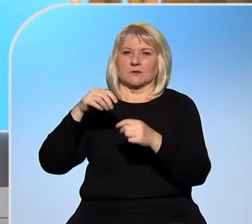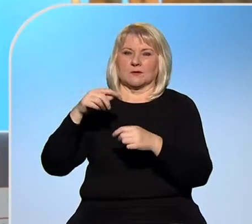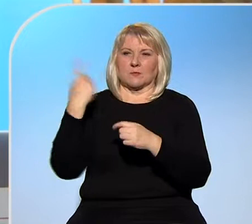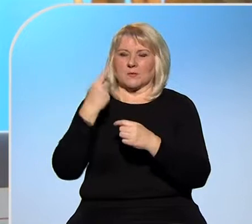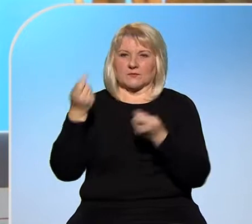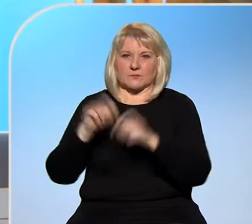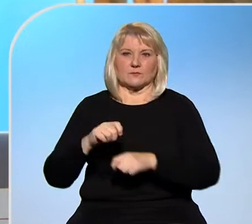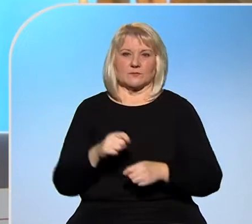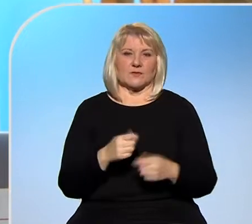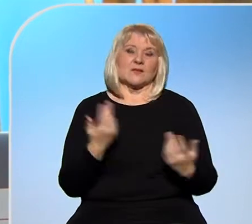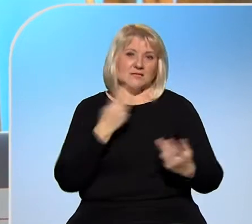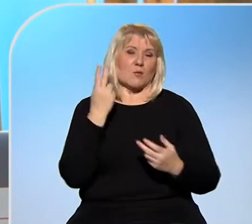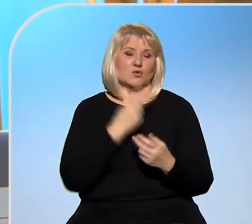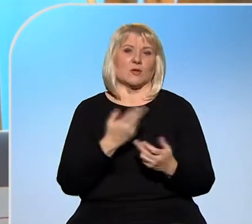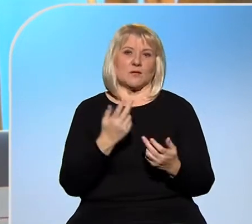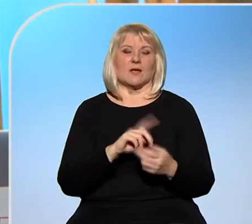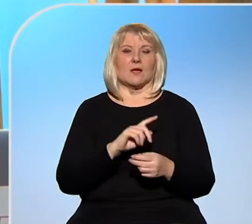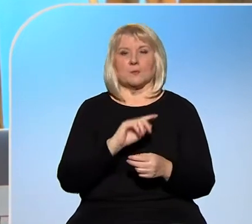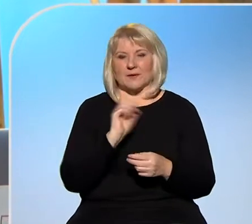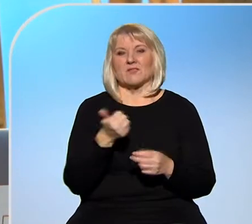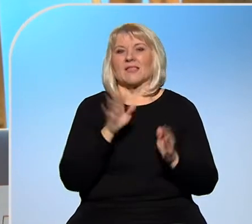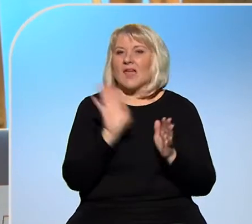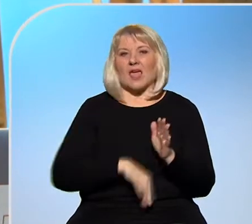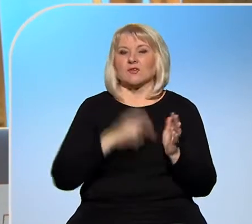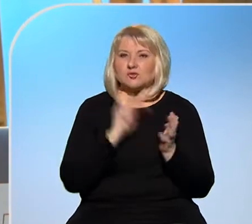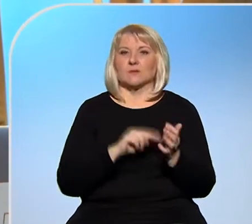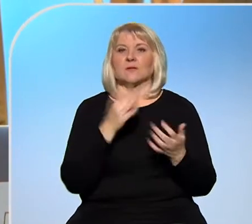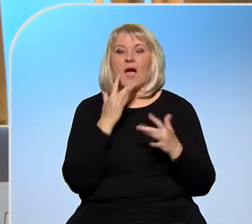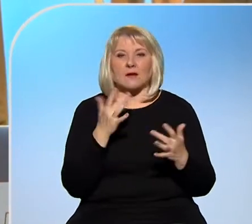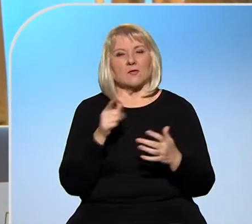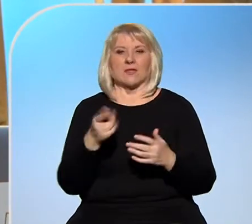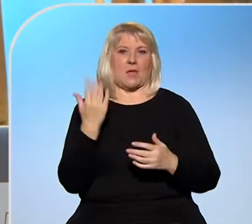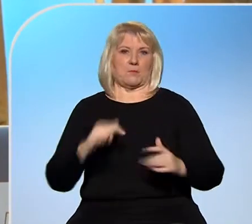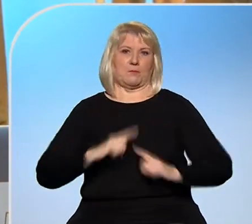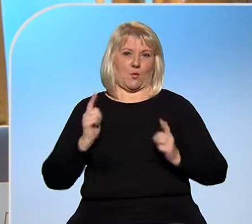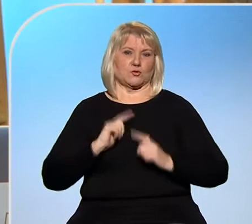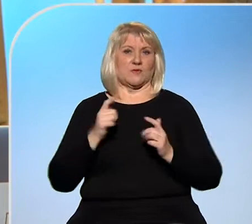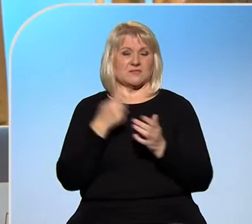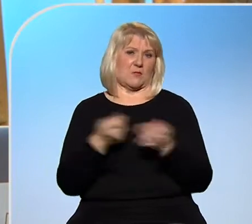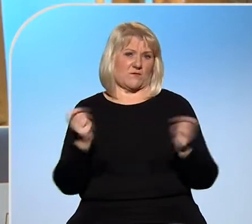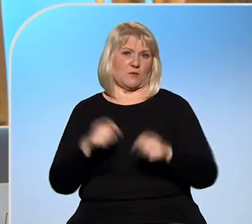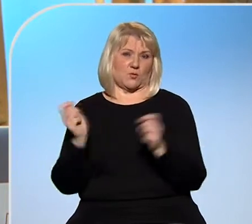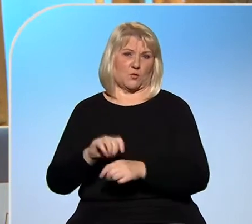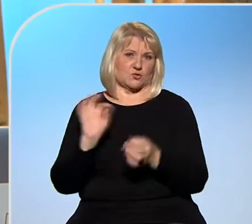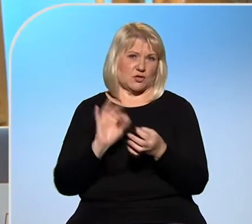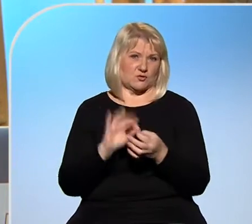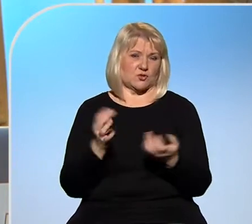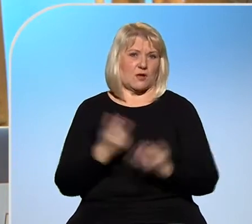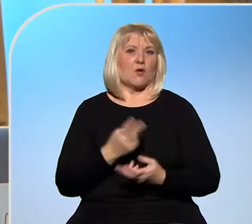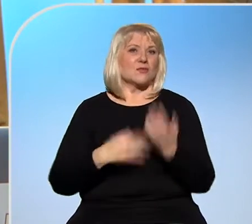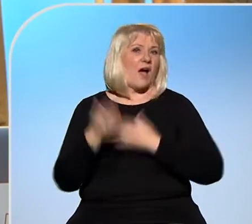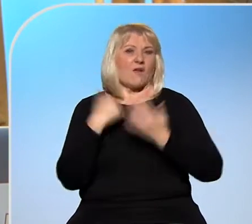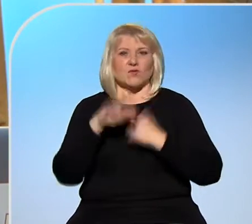plyny je ta, která se nespotřebuje. Nebo nejlevnější tedy. A v podstatě pojďme se vrátit k dobám našich babiček a dědečků, kdy